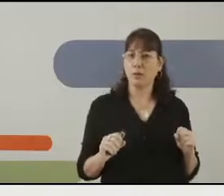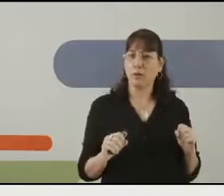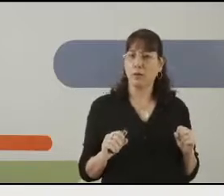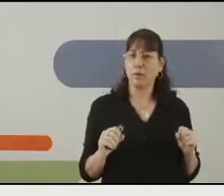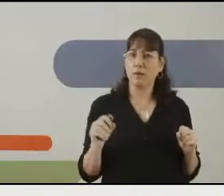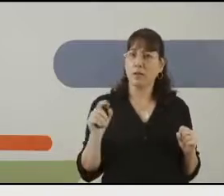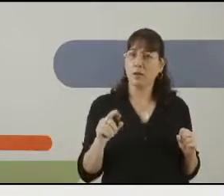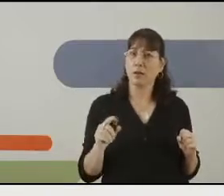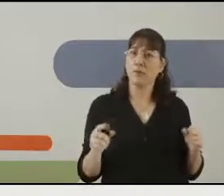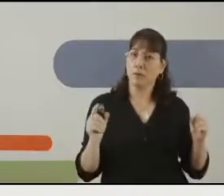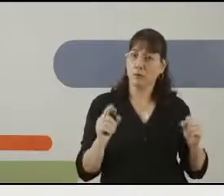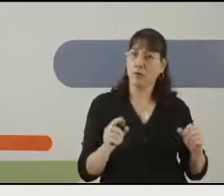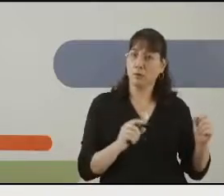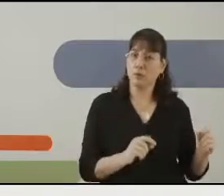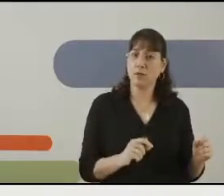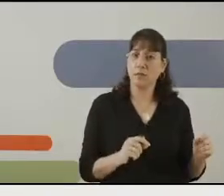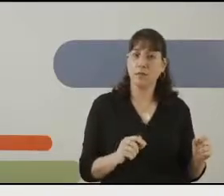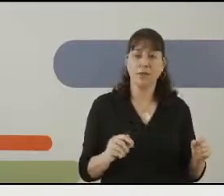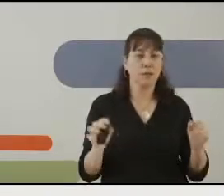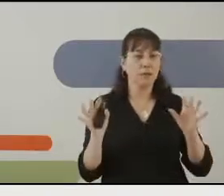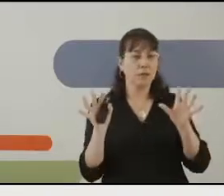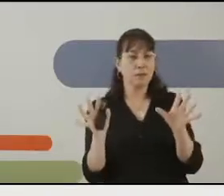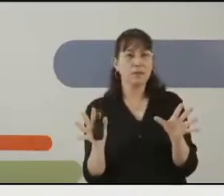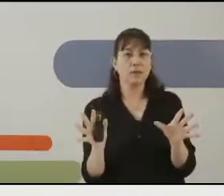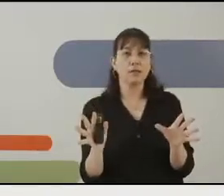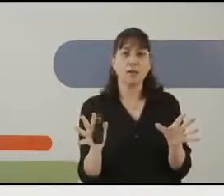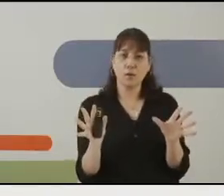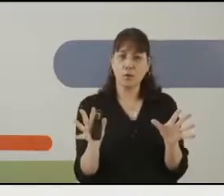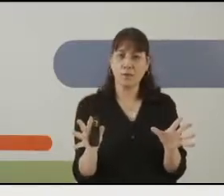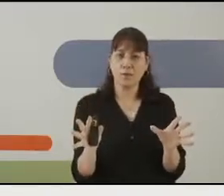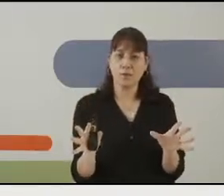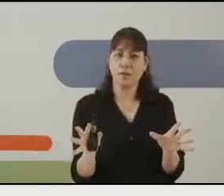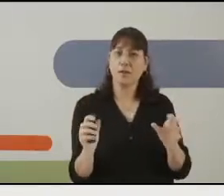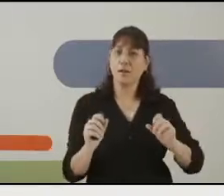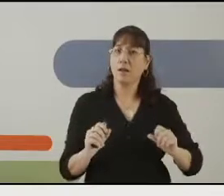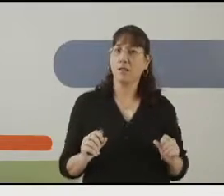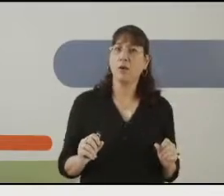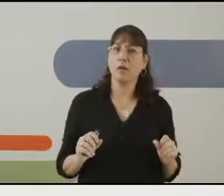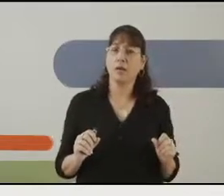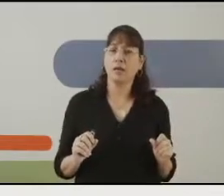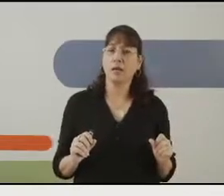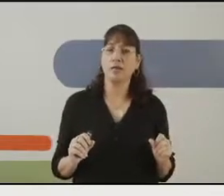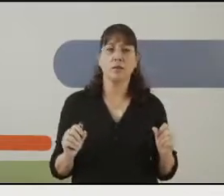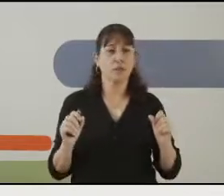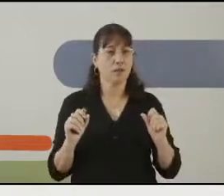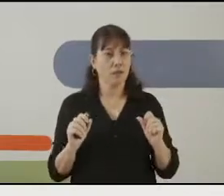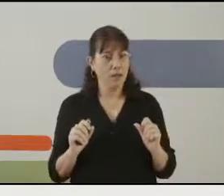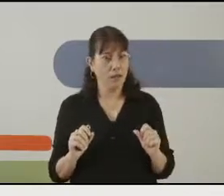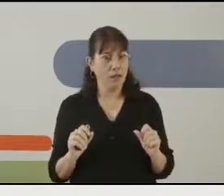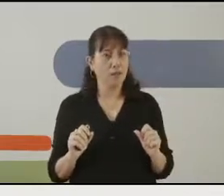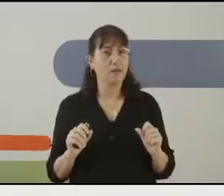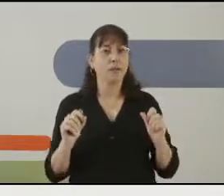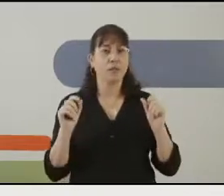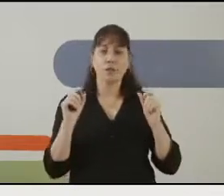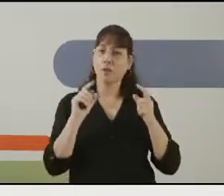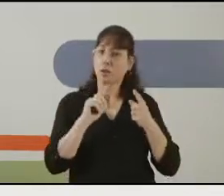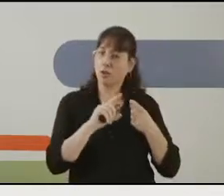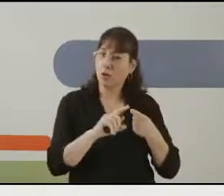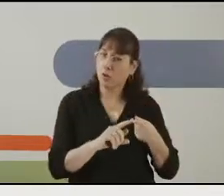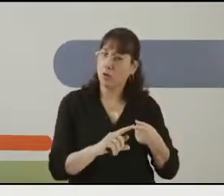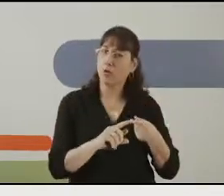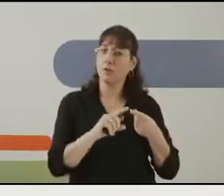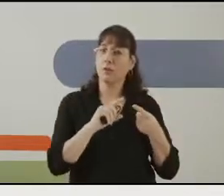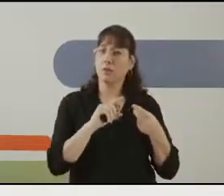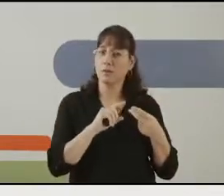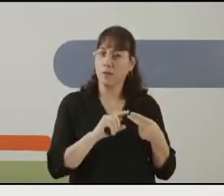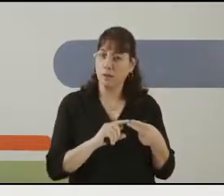כמה יש לכם בכל קבוצה. אם אני מסתכלת על האוסף הזה, אני יכולה להגיד, אהה, יש לי כאן